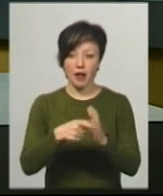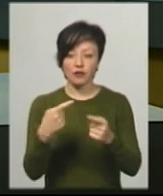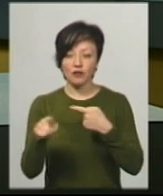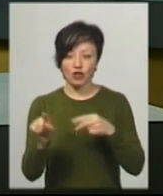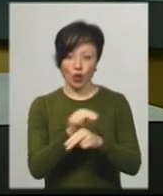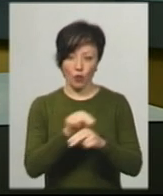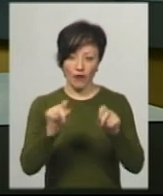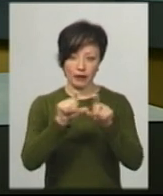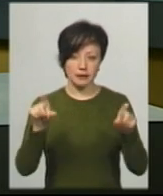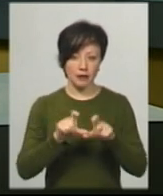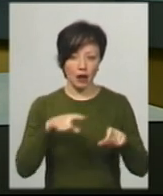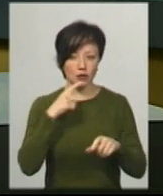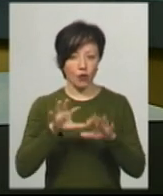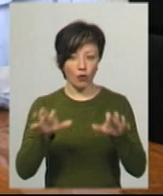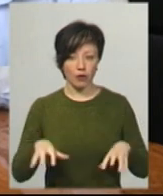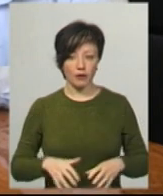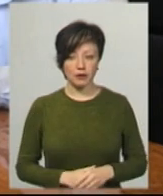закладах, каже Дмитро Габінет.